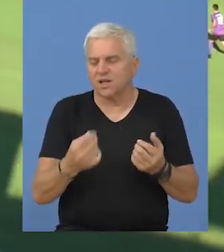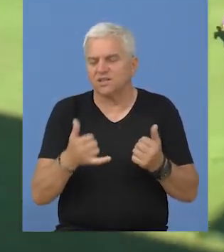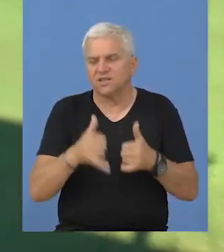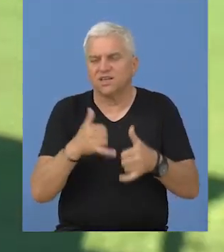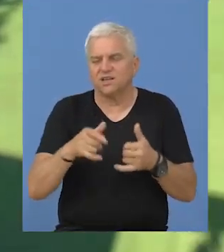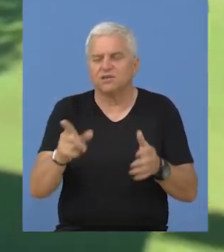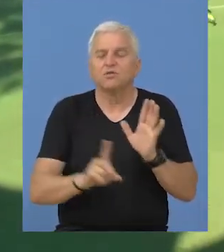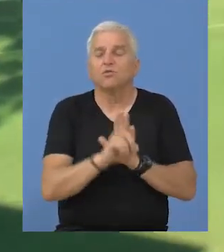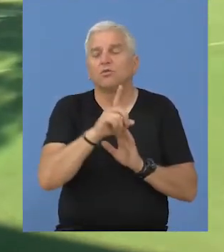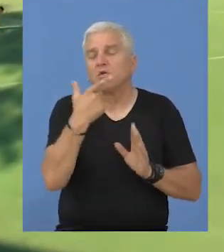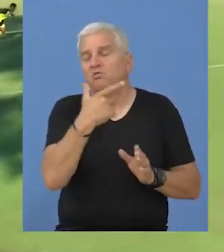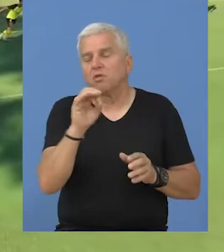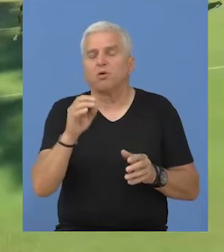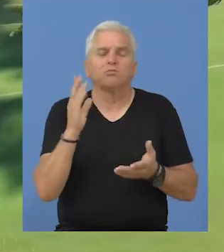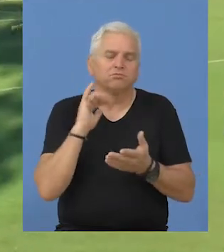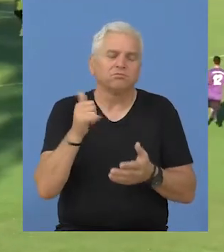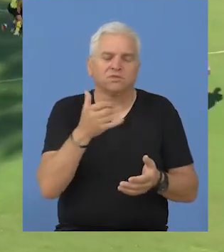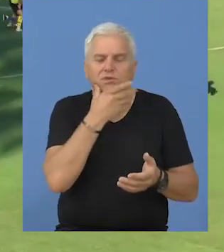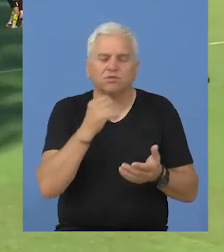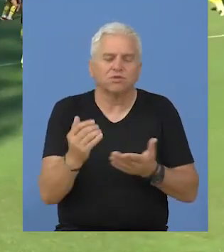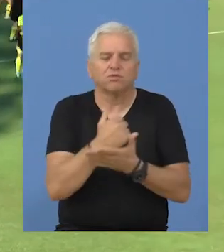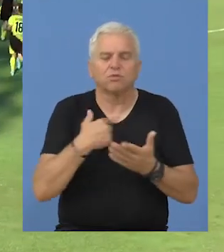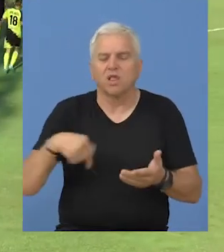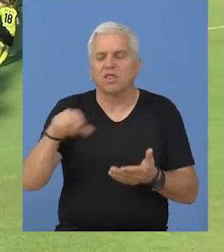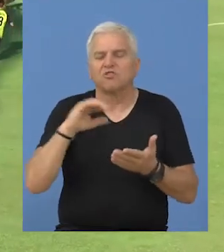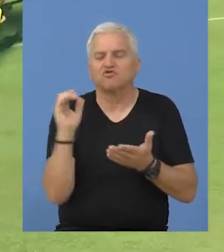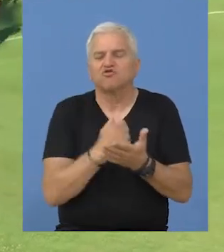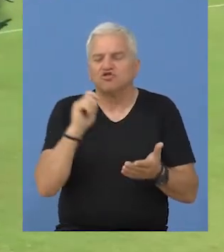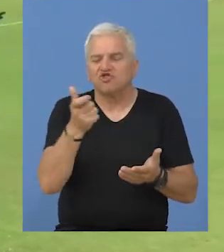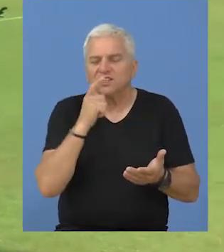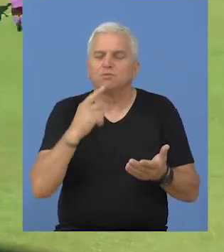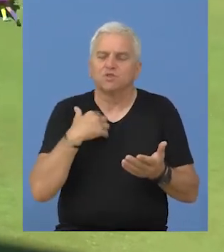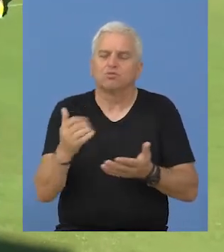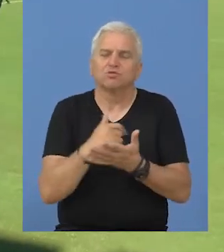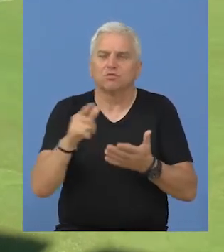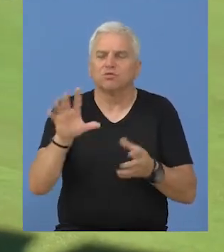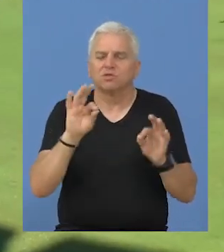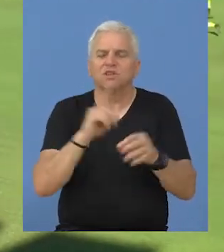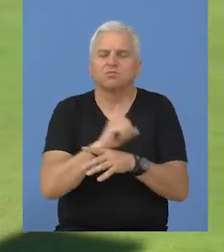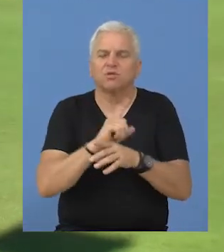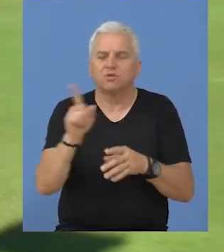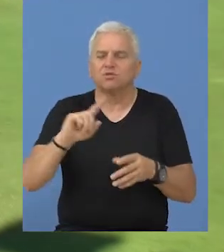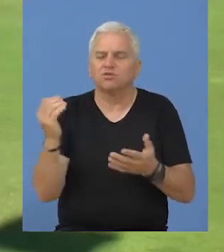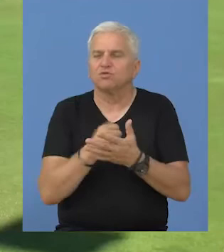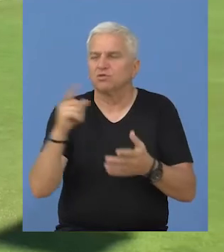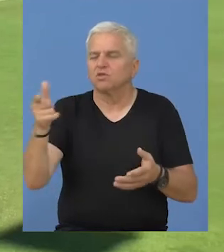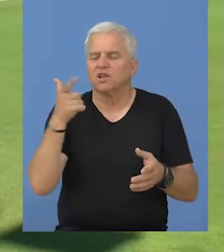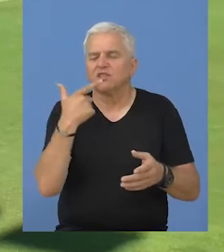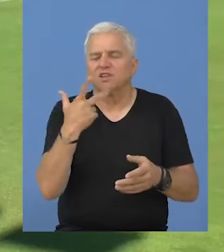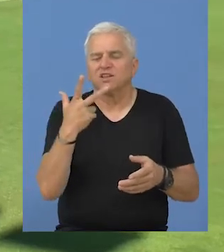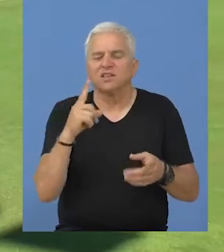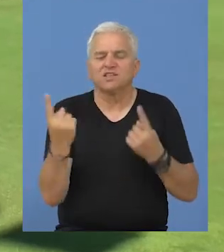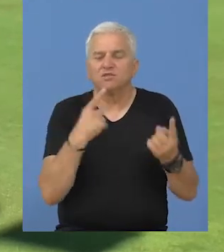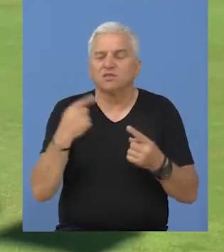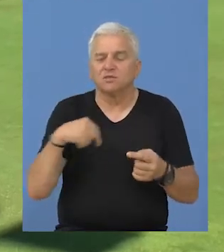današnjom utakmicom. I rezultatski 2-0, iskoristili smo neke naše šanse, oni u prvih desetak minuta nisu iskoristili neke